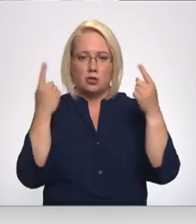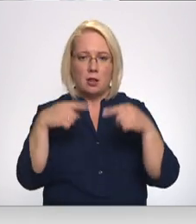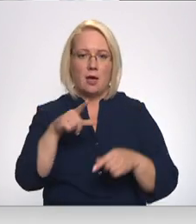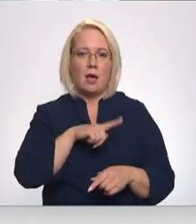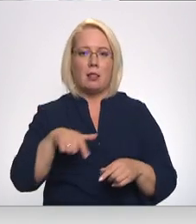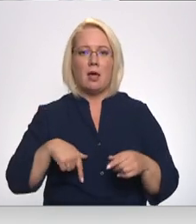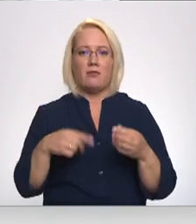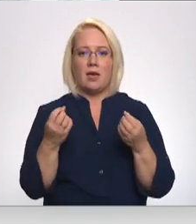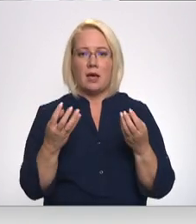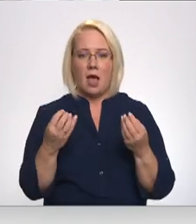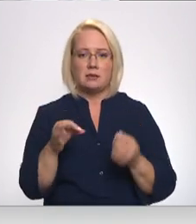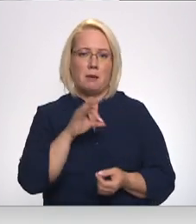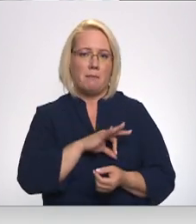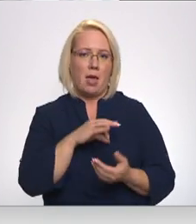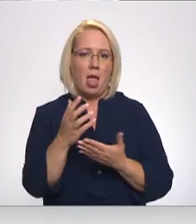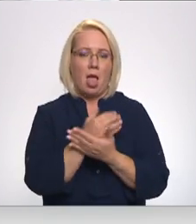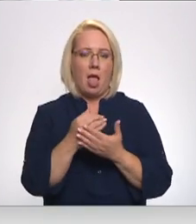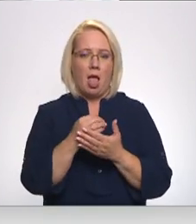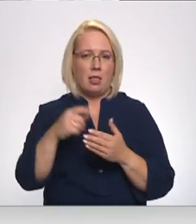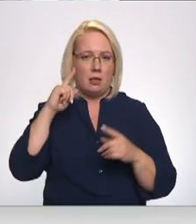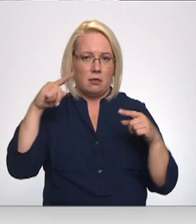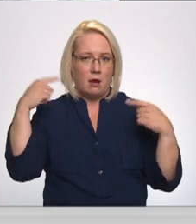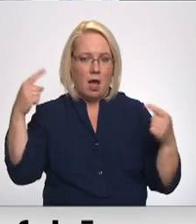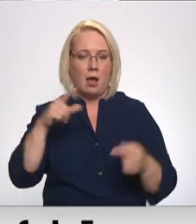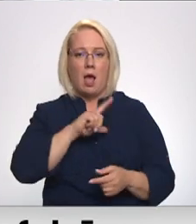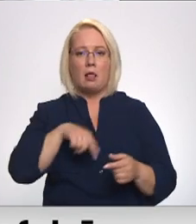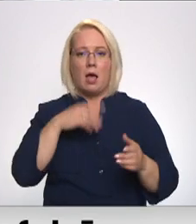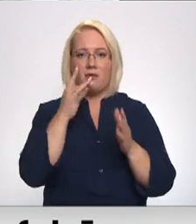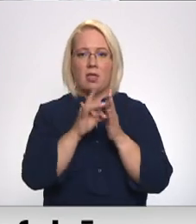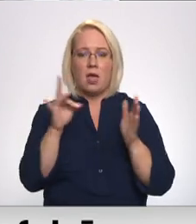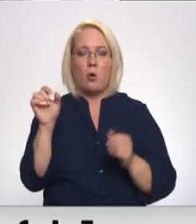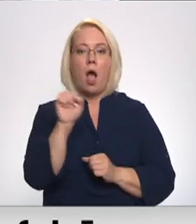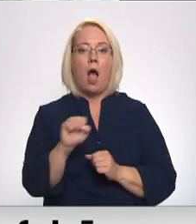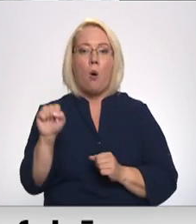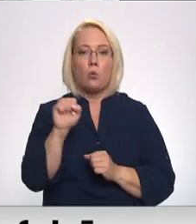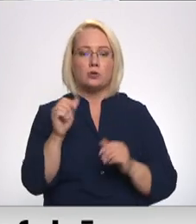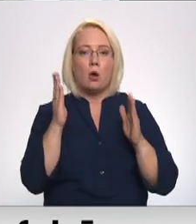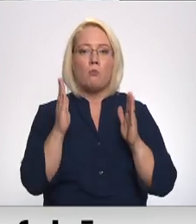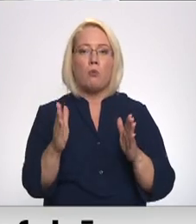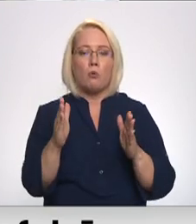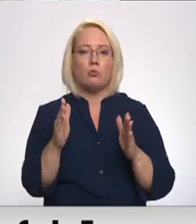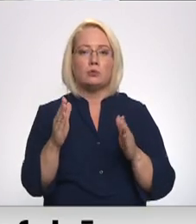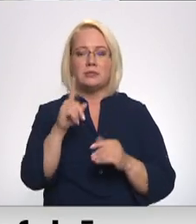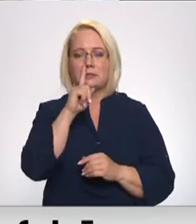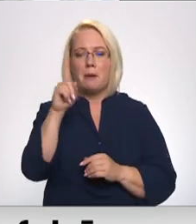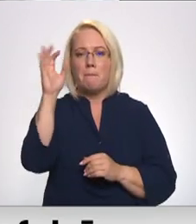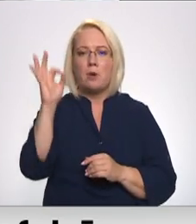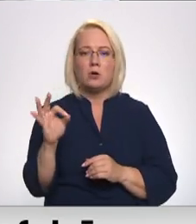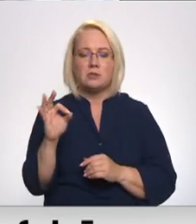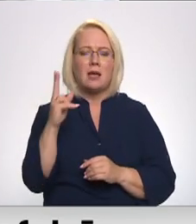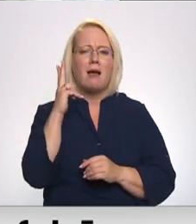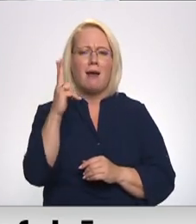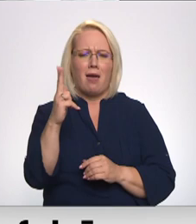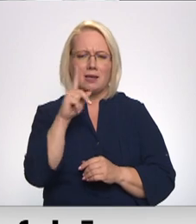gāze peļņa debesīs Latvienergo augustā, es varu pateikt, augustā būs vēsturiski 100%. Es jums dod